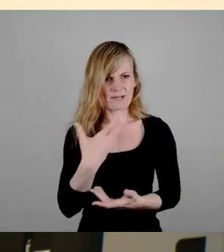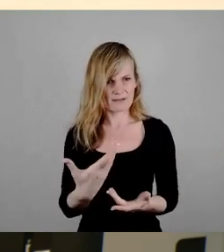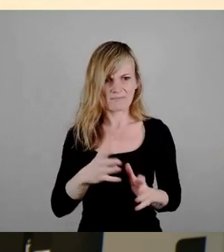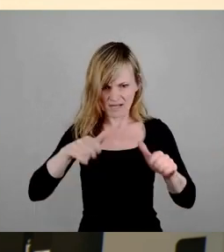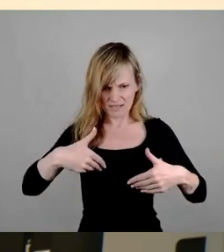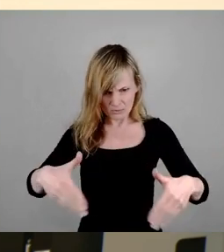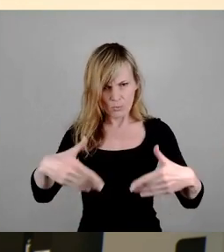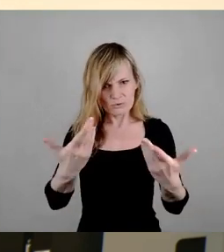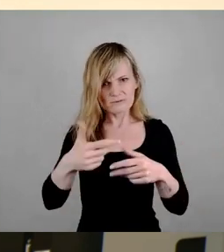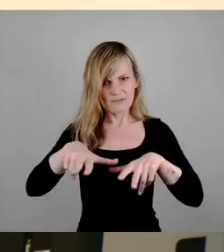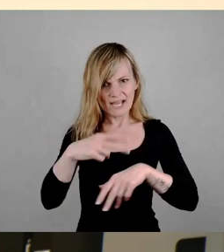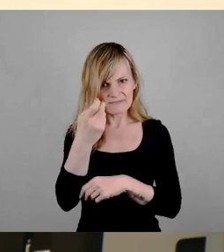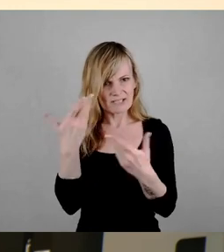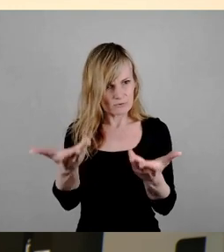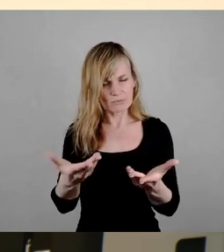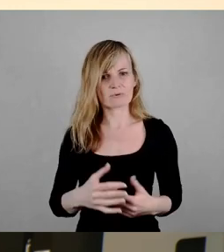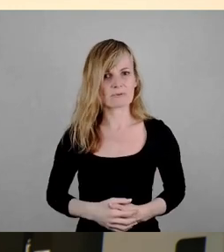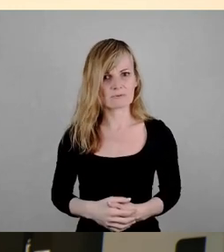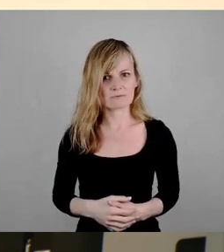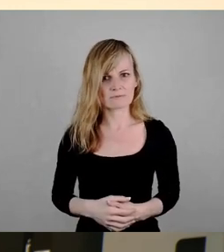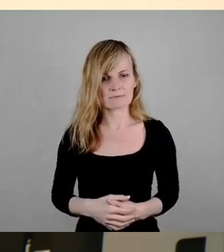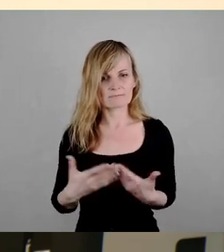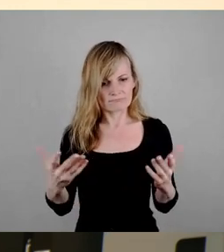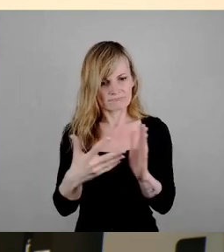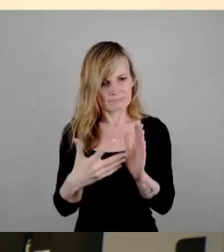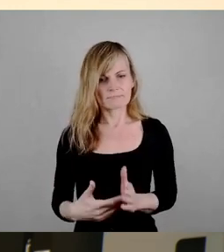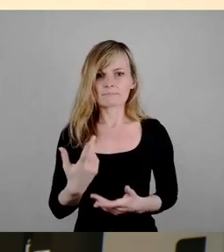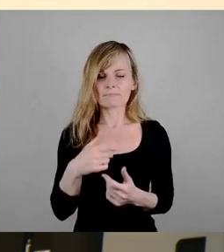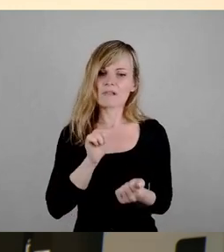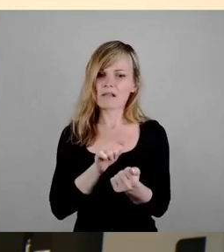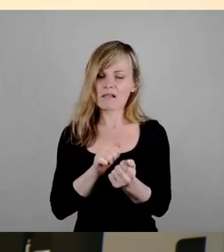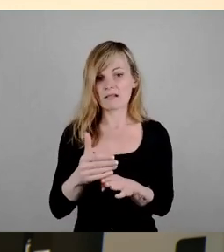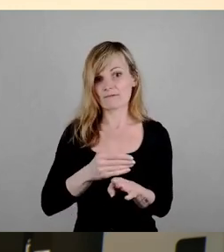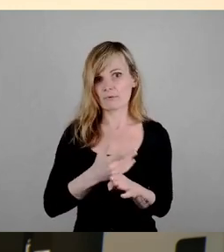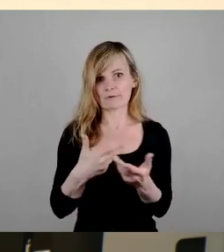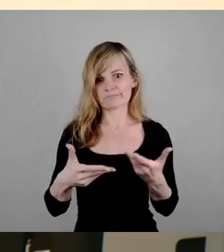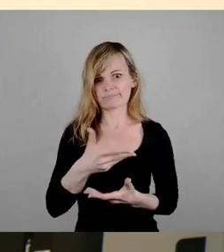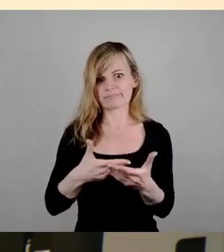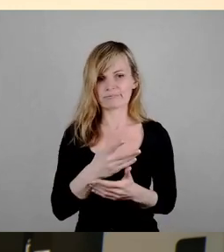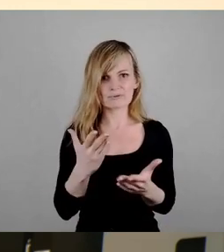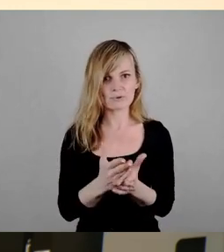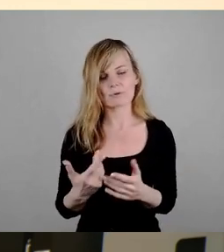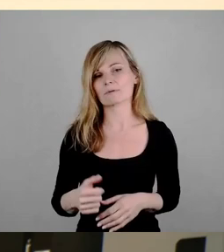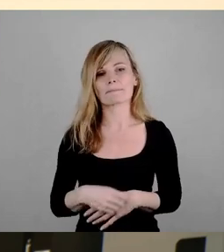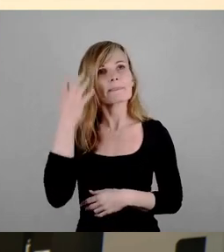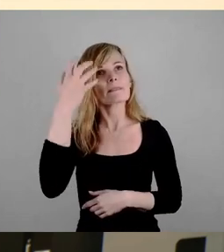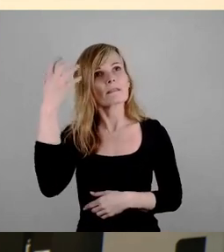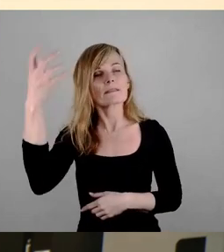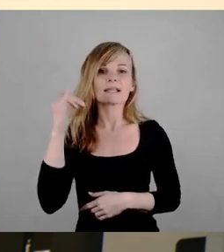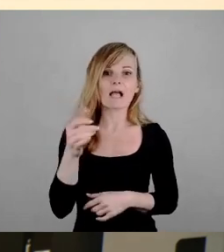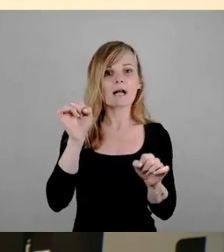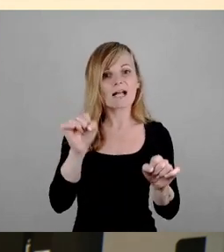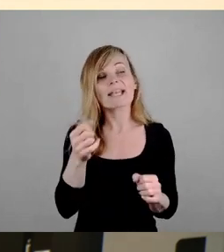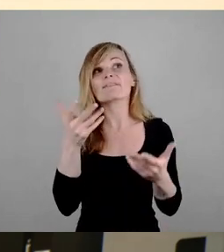jetzt einfach diesen Verkehrsversuch mal machen und zerreden ihn nicht. Wie hieß es eben, ja, hypothetisch könnte man sich vielleicht